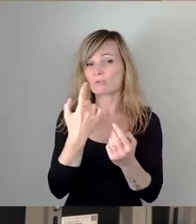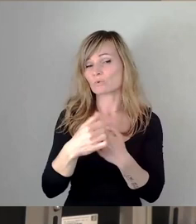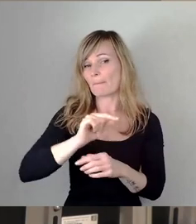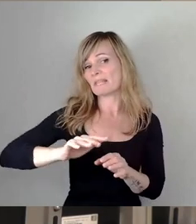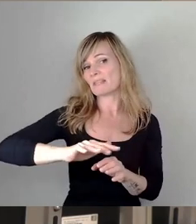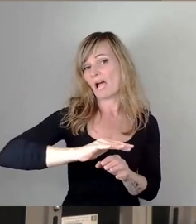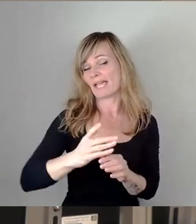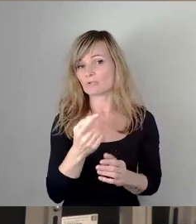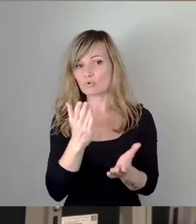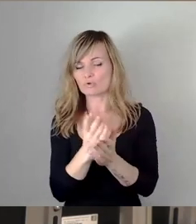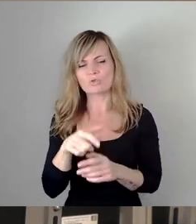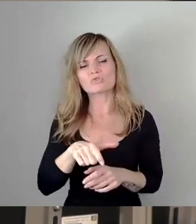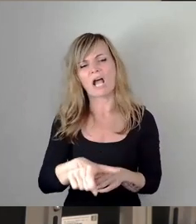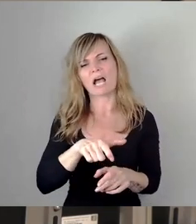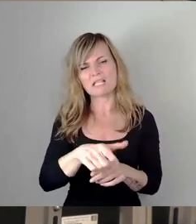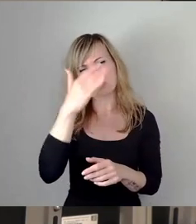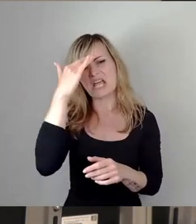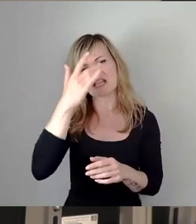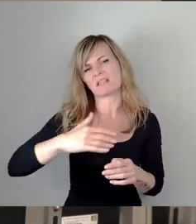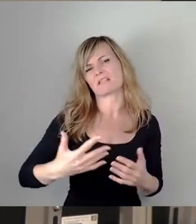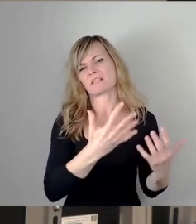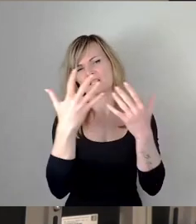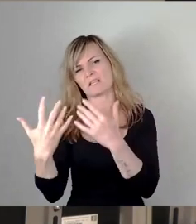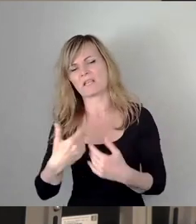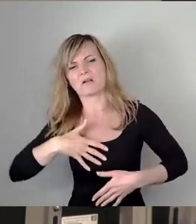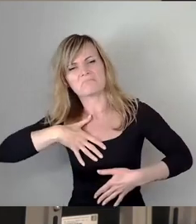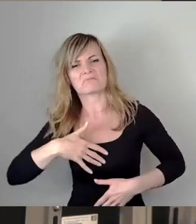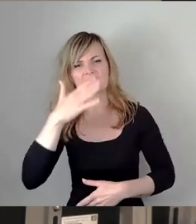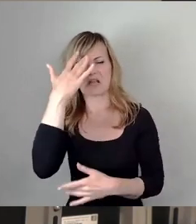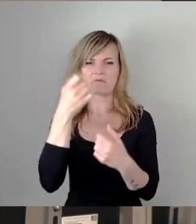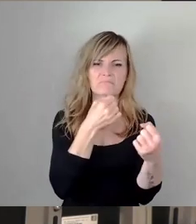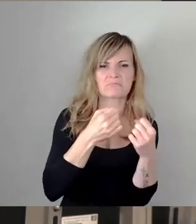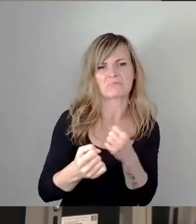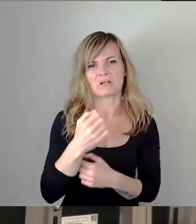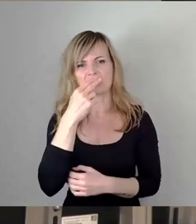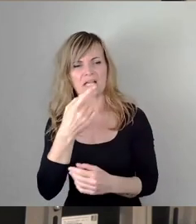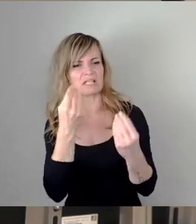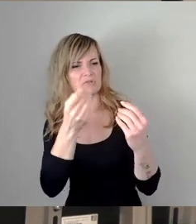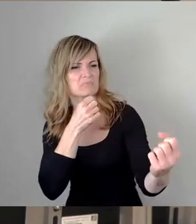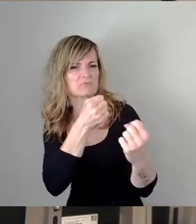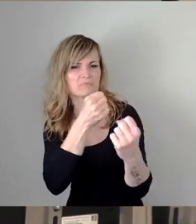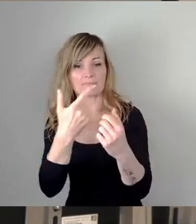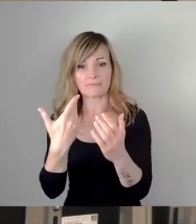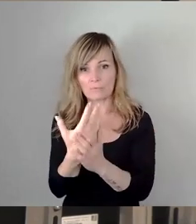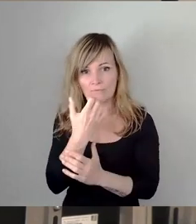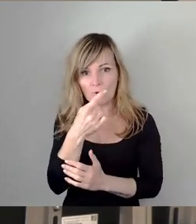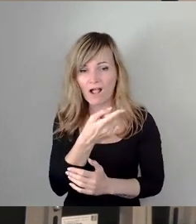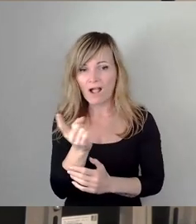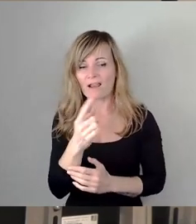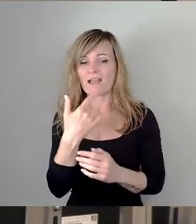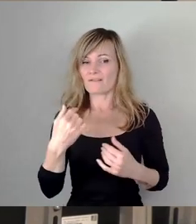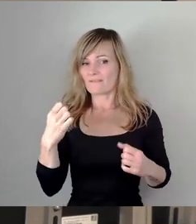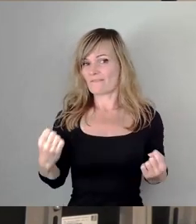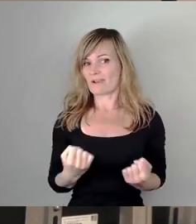schon Jahrzehnte vertraut ist, körperliche Gewalt und Übergriffe durch Nazis, wollt ihr all die fleißigen Wahlkämpfer da draußen